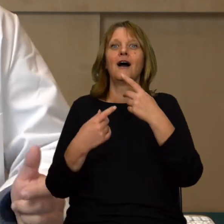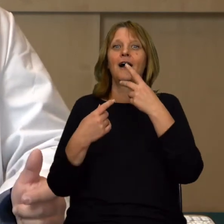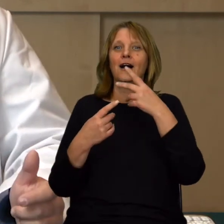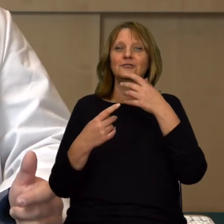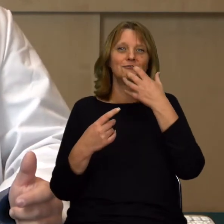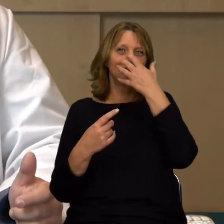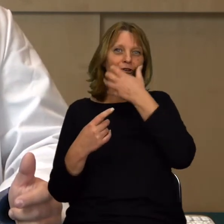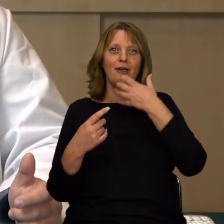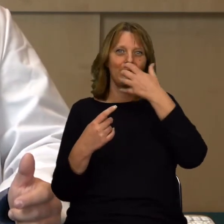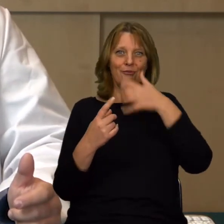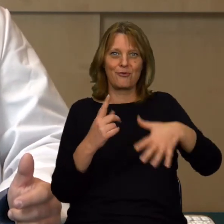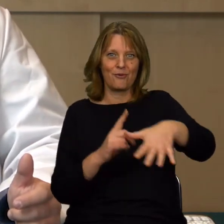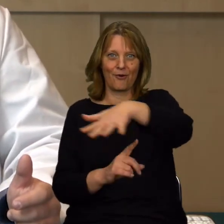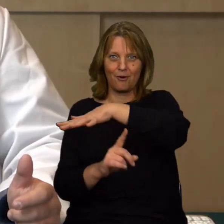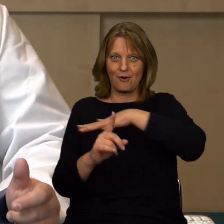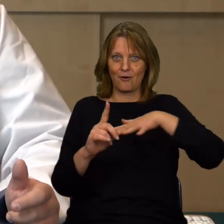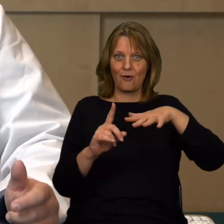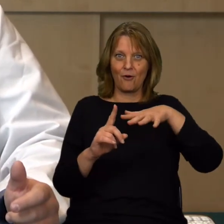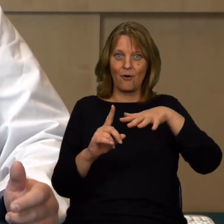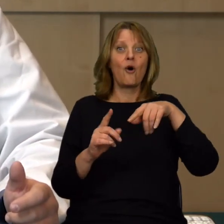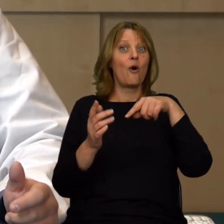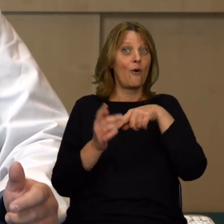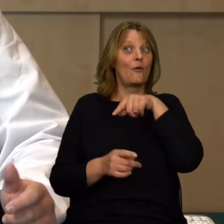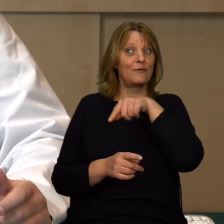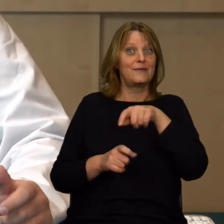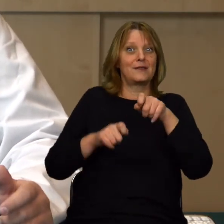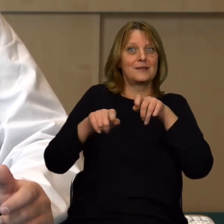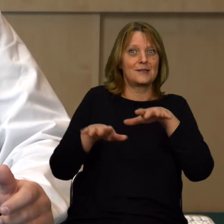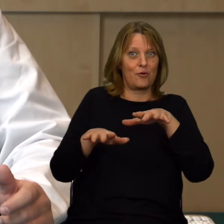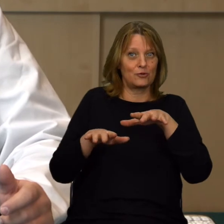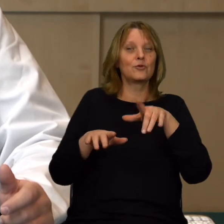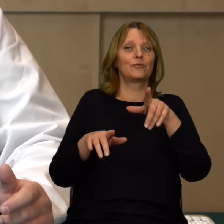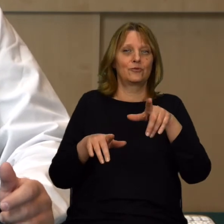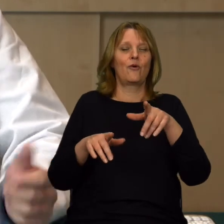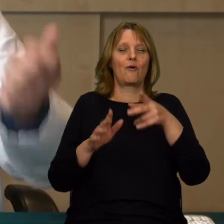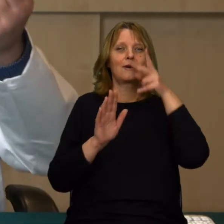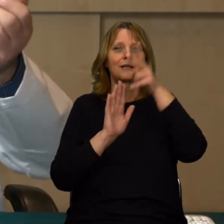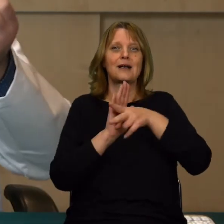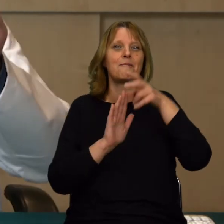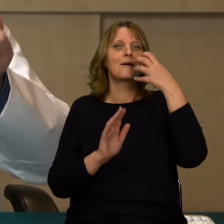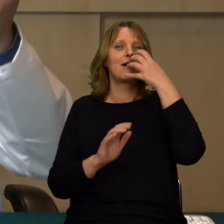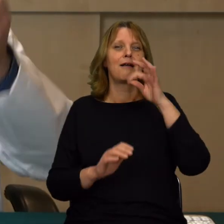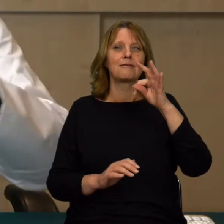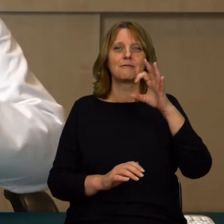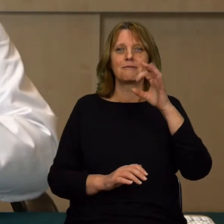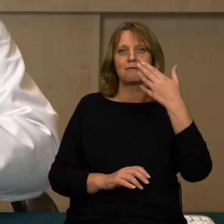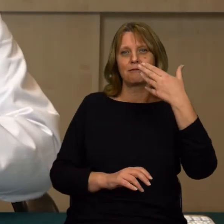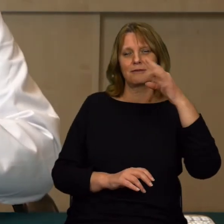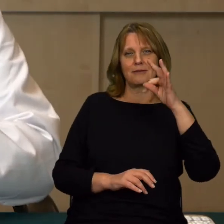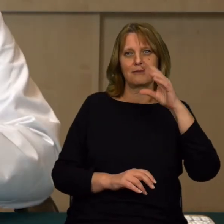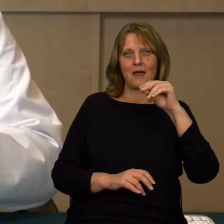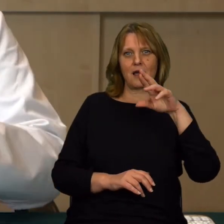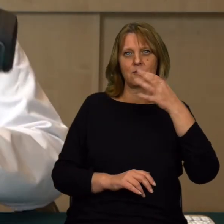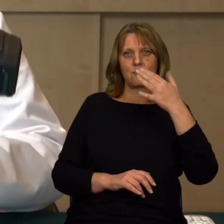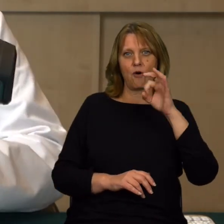dookoła nas. I właśnie w ten sposób działają kamery termowizyjne. Pokazują nam bardzo wąski, wybrany zakres